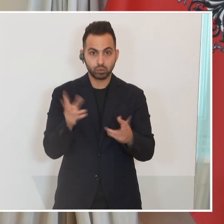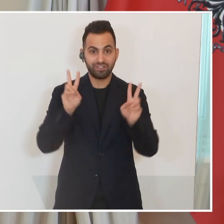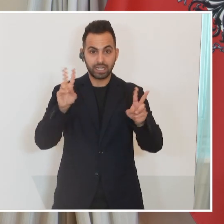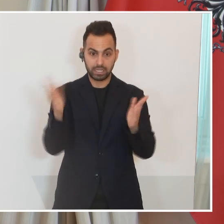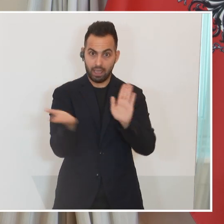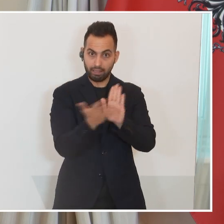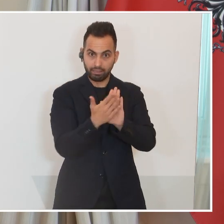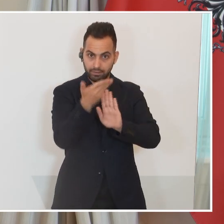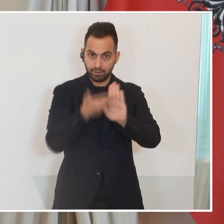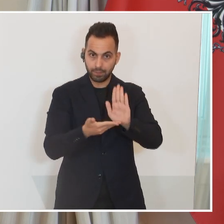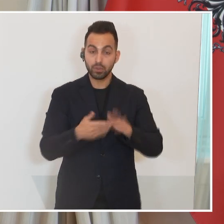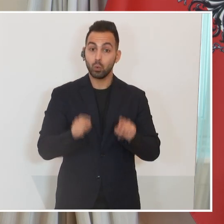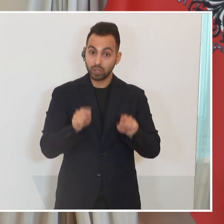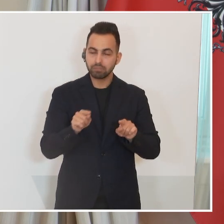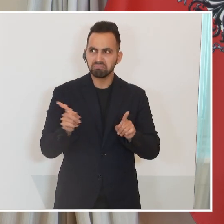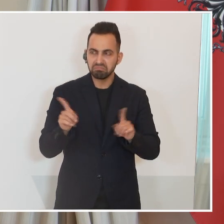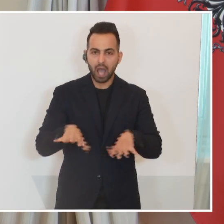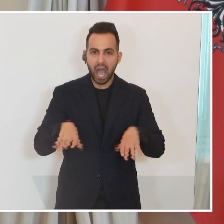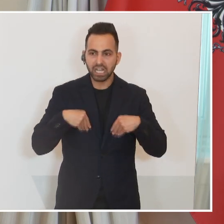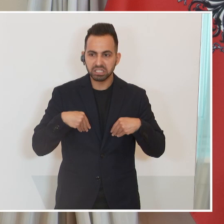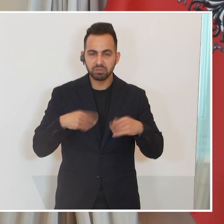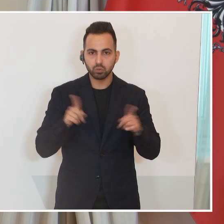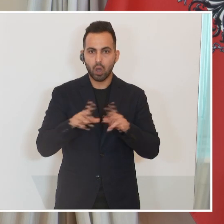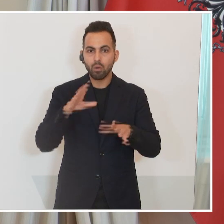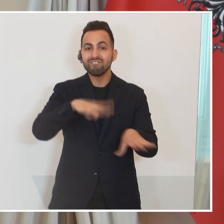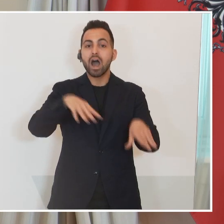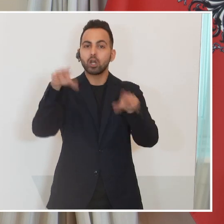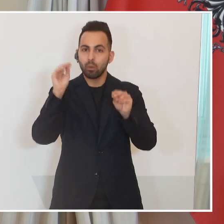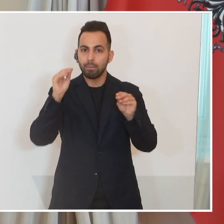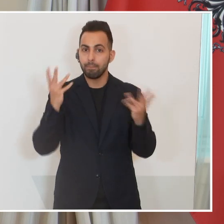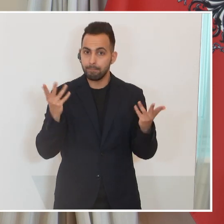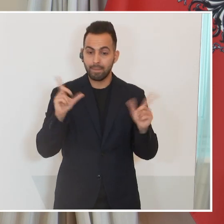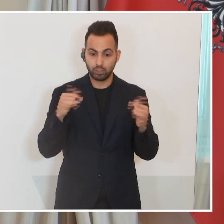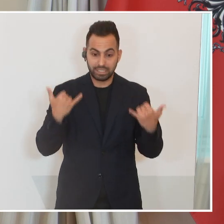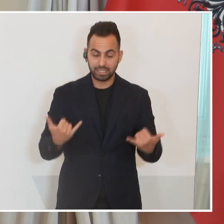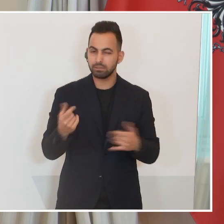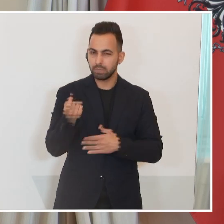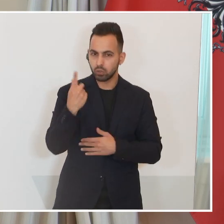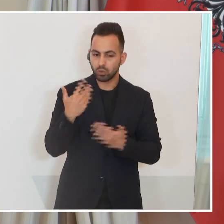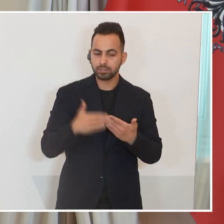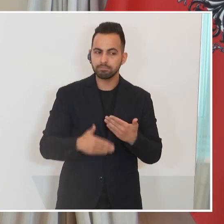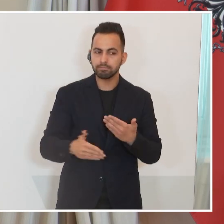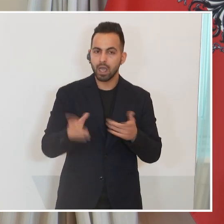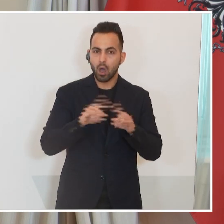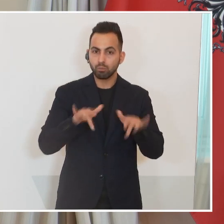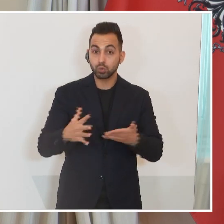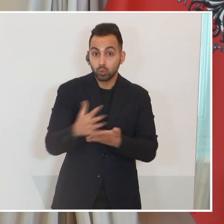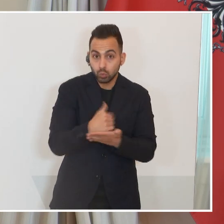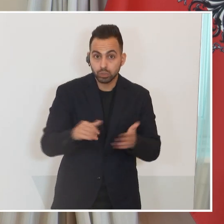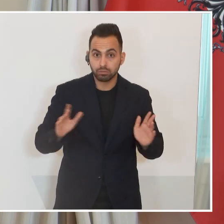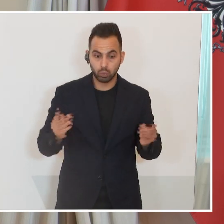das wird akzeptiert und wahrgenommen, und ich finde, man muss eben gerade jetzt diese Besonderheit auch nutzen,